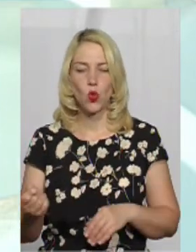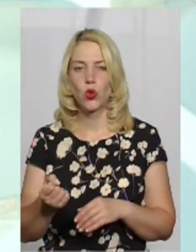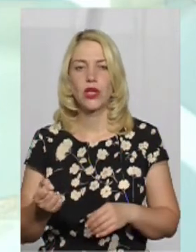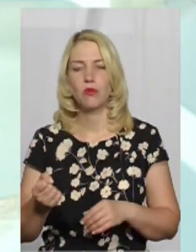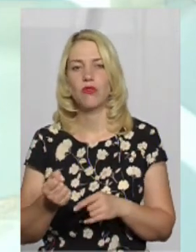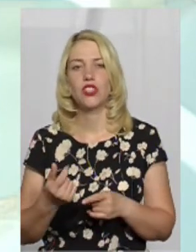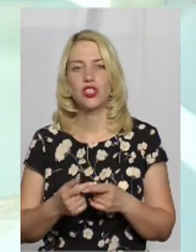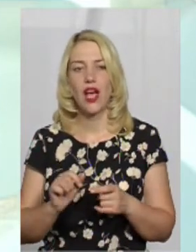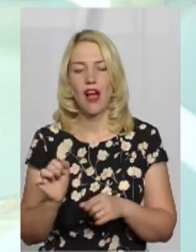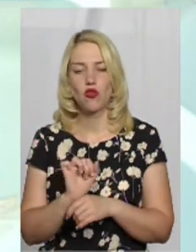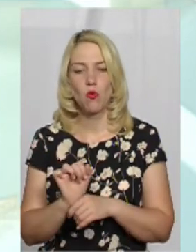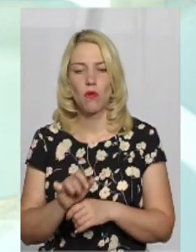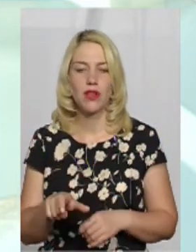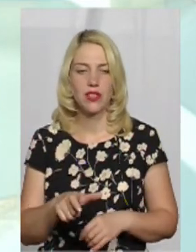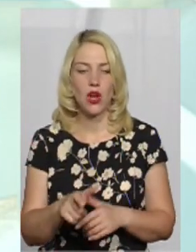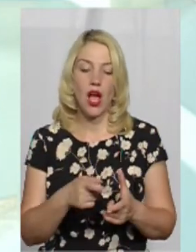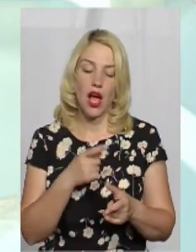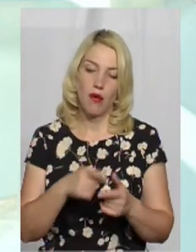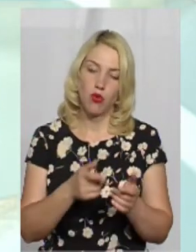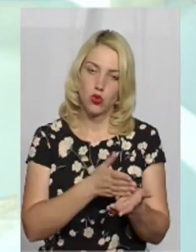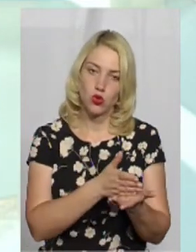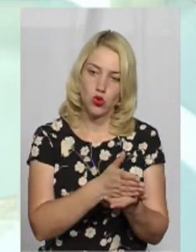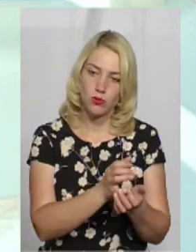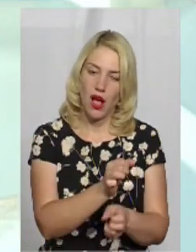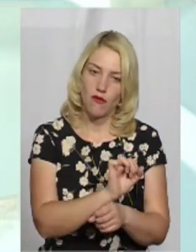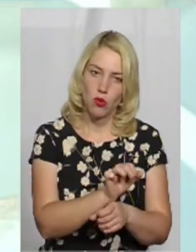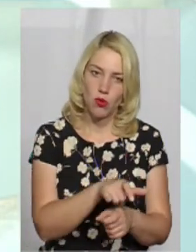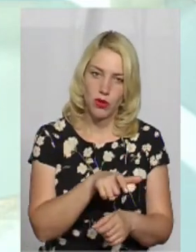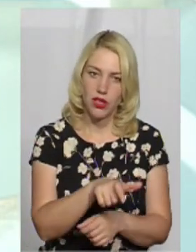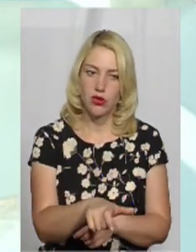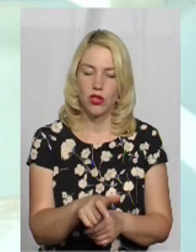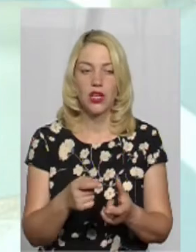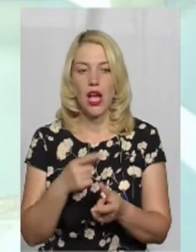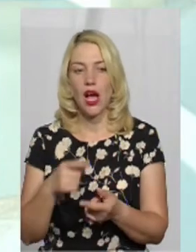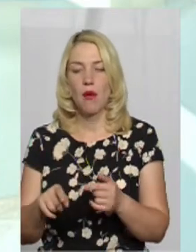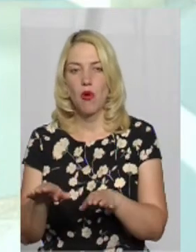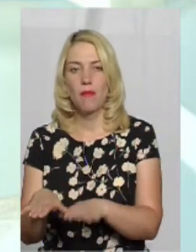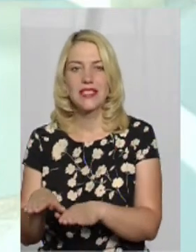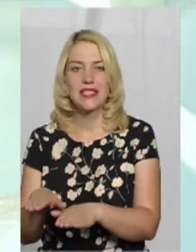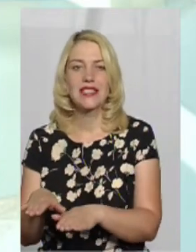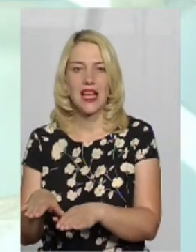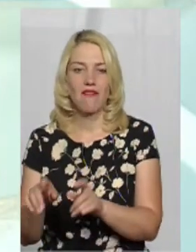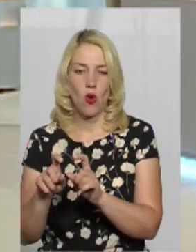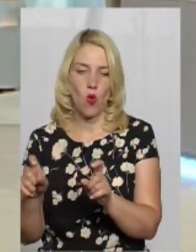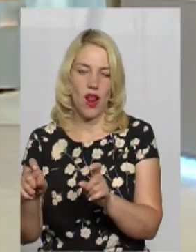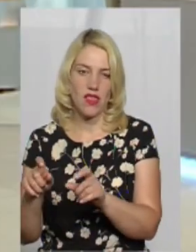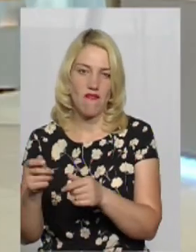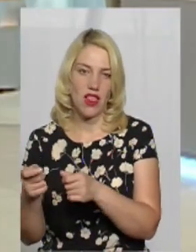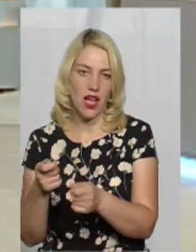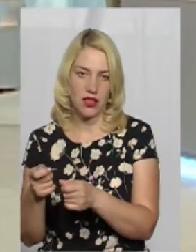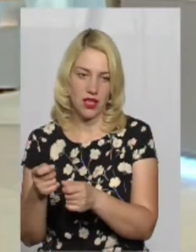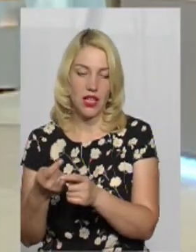або вулицях. Тобто, це або служба автомобільних доріг, або служба місцевих доріг, або місцеві органи влади.